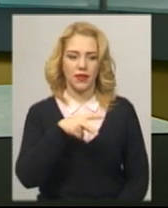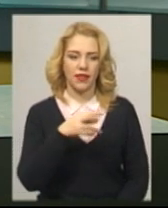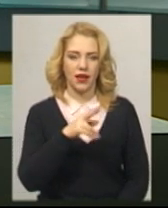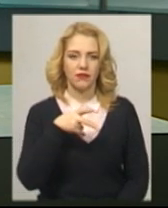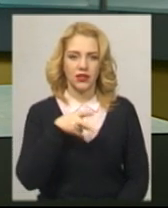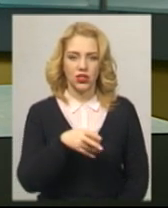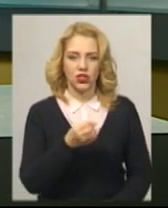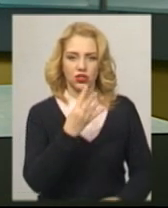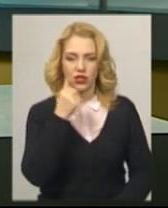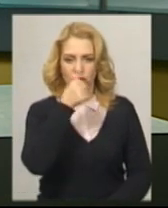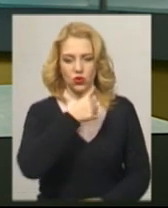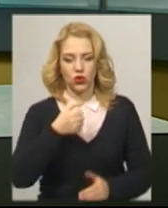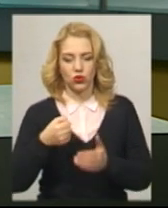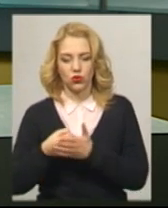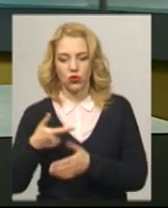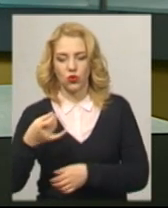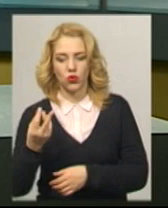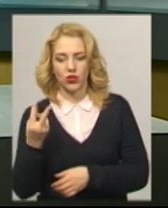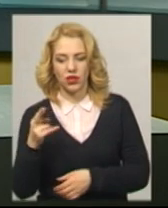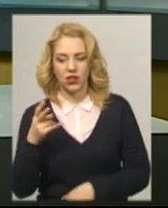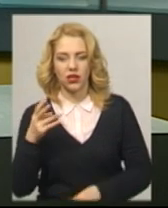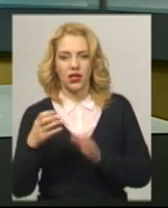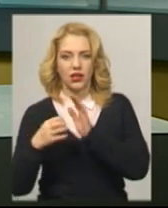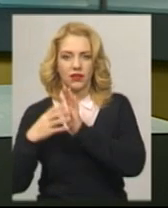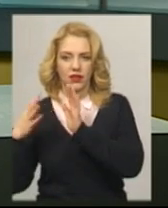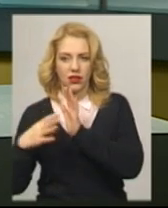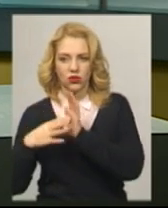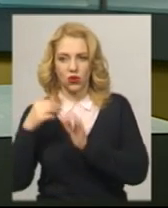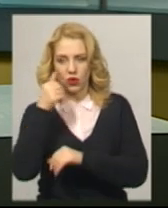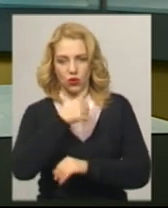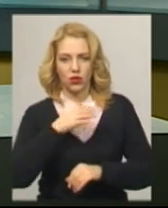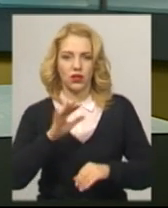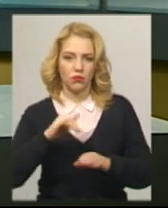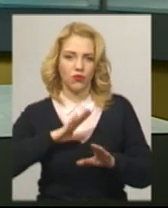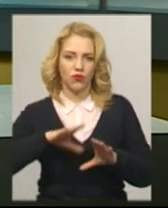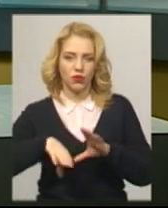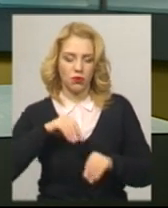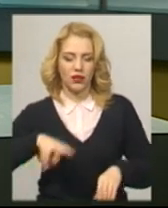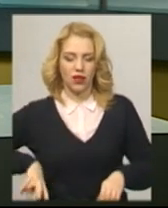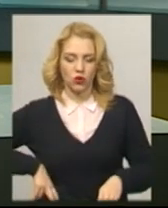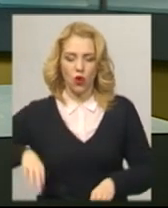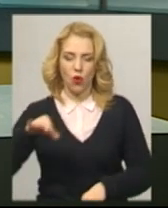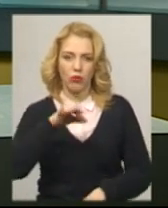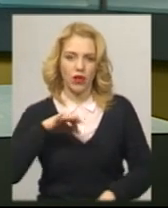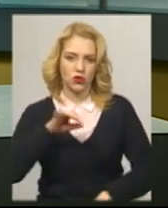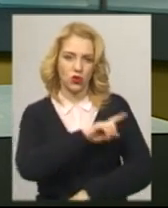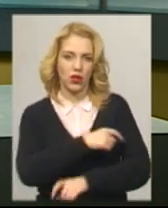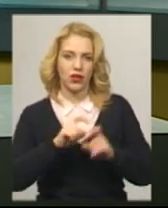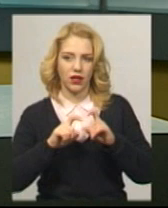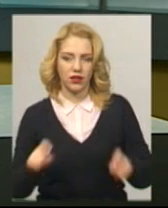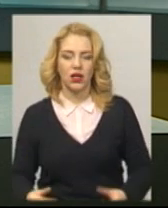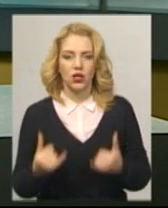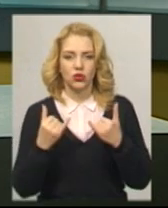2019 року був обраний директором Хмельницької обласної лікарні. Сьогодні колективу Хмельницької атомної